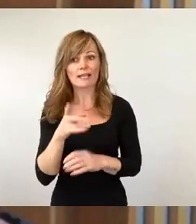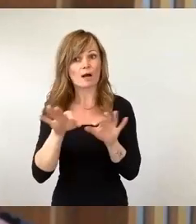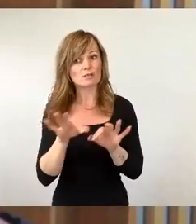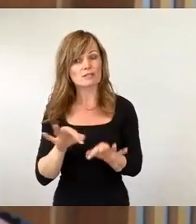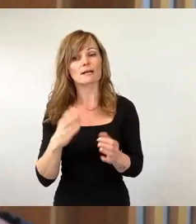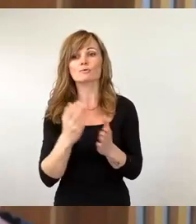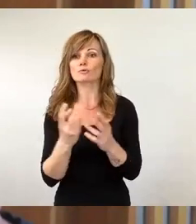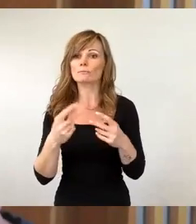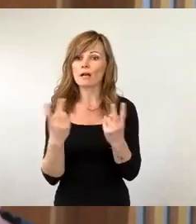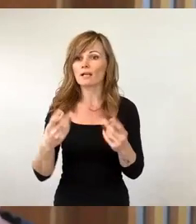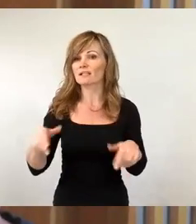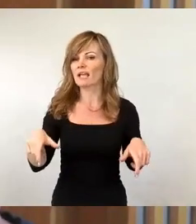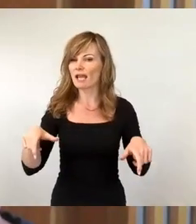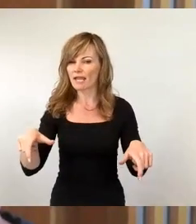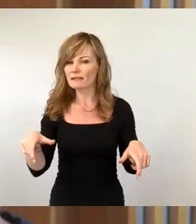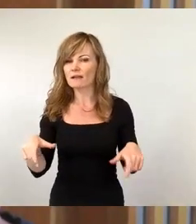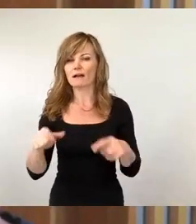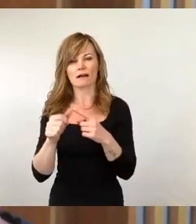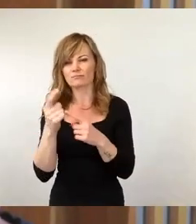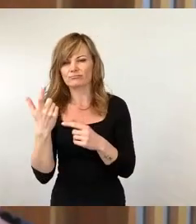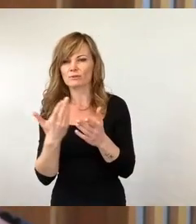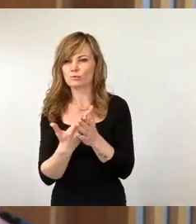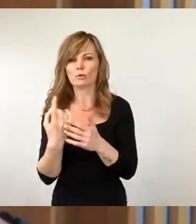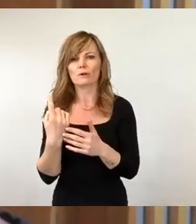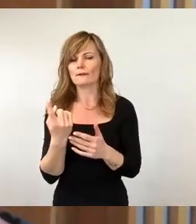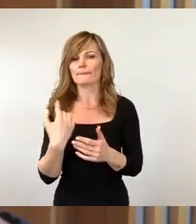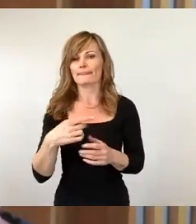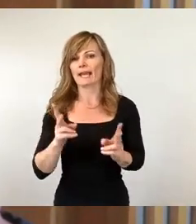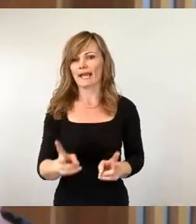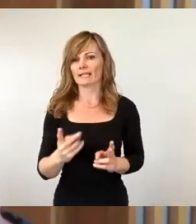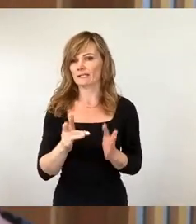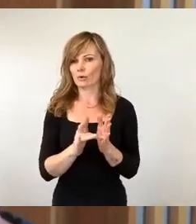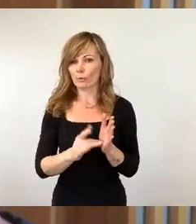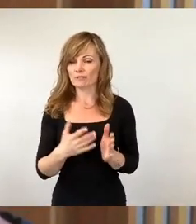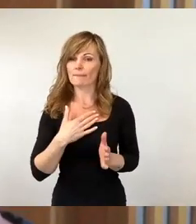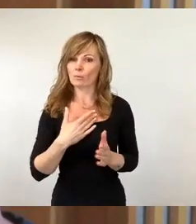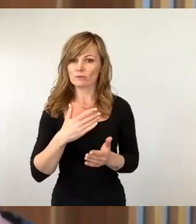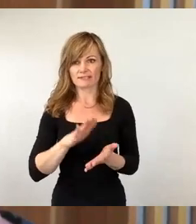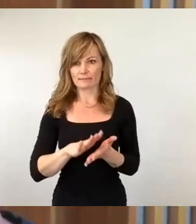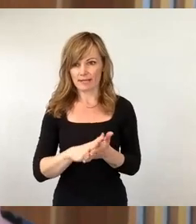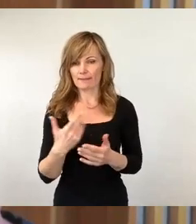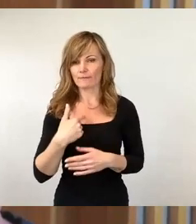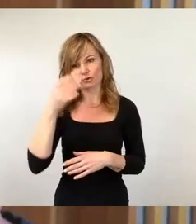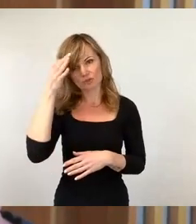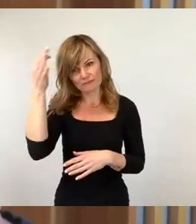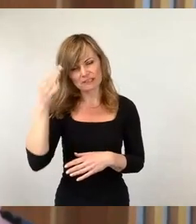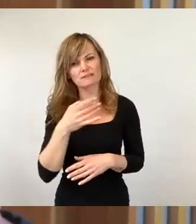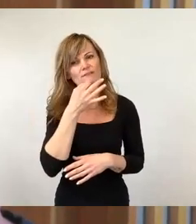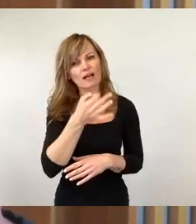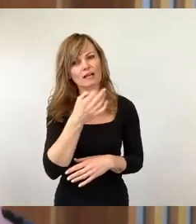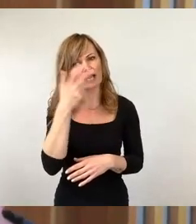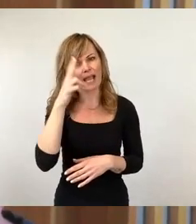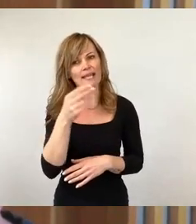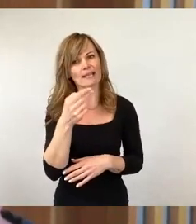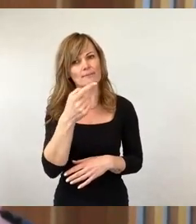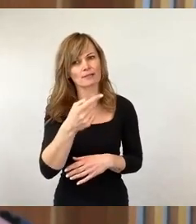Papierkurve etc., die aus rechtlichen Gründen bei uns bleiben. Und ich möchte wissen, Herr Hilbert, können Sie ausschließen, dass bei der Erneuerung